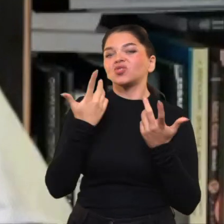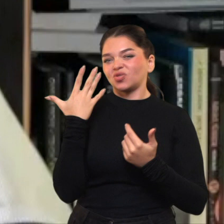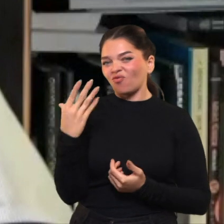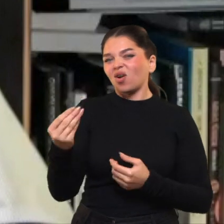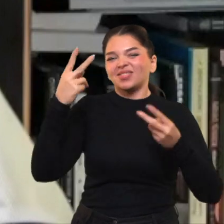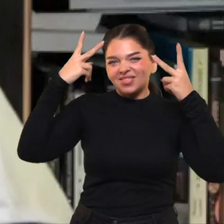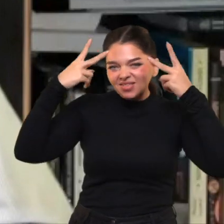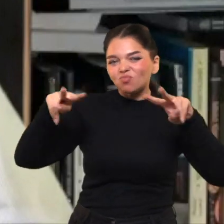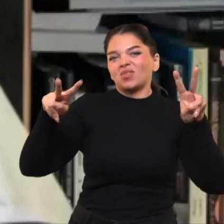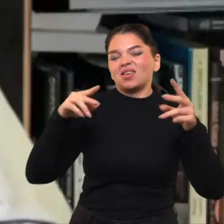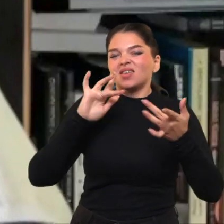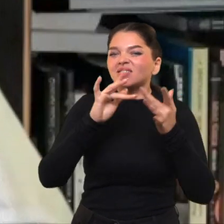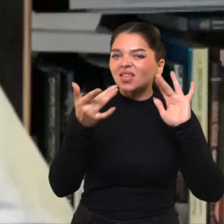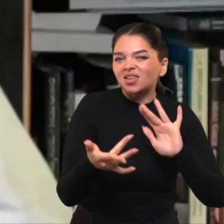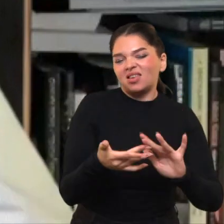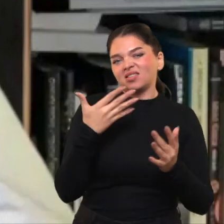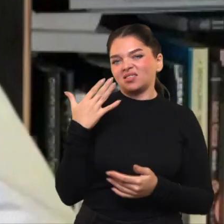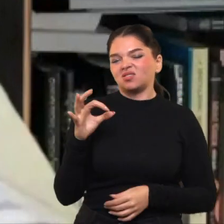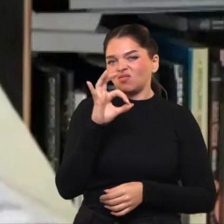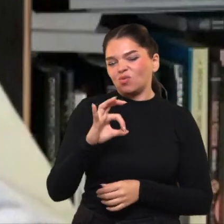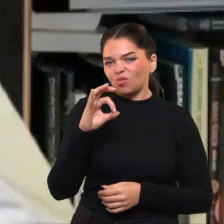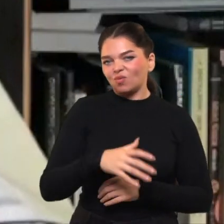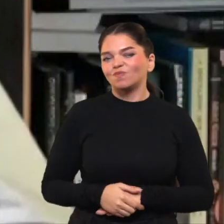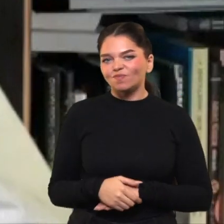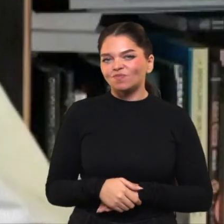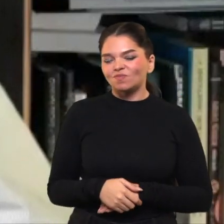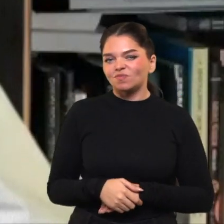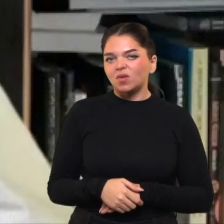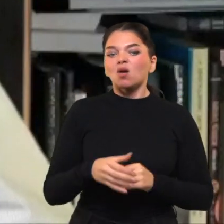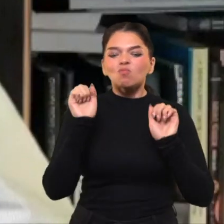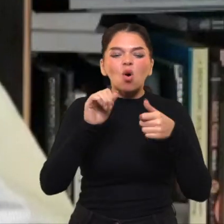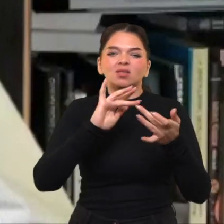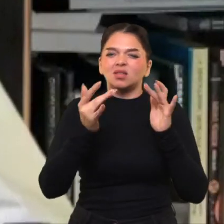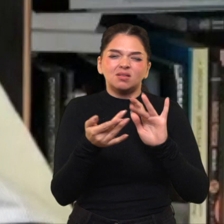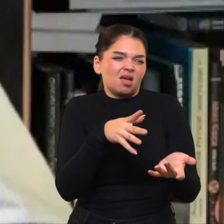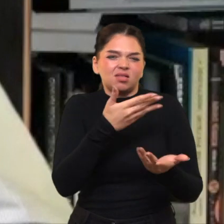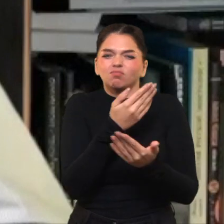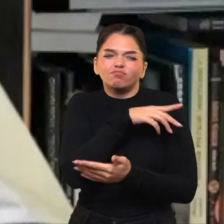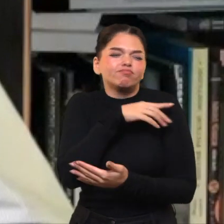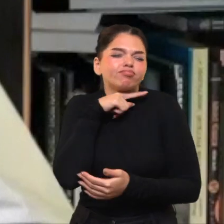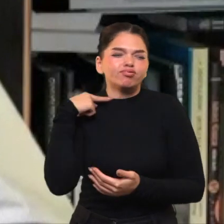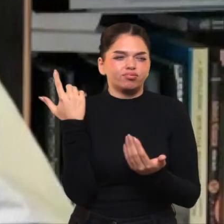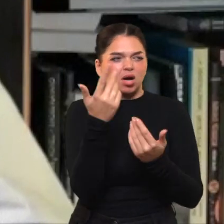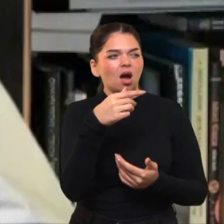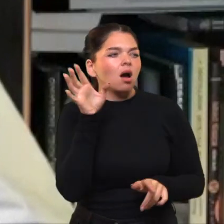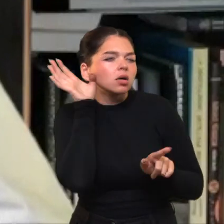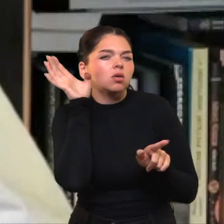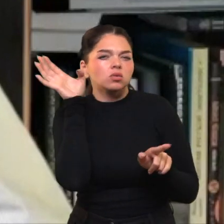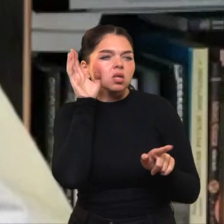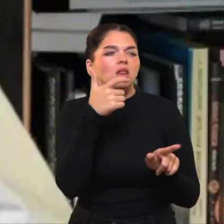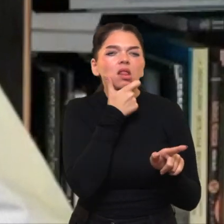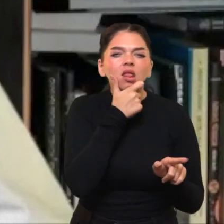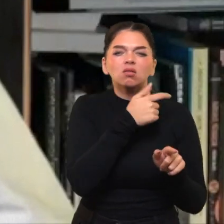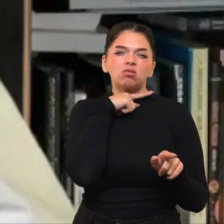technologijos, internetas ir visa kita. Interaktyvi televizija, kinas, daug daiktų, kurie išeina už valstybių